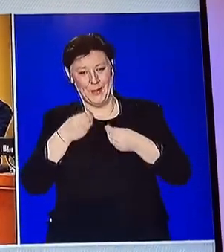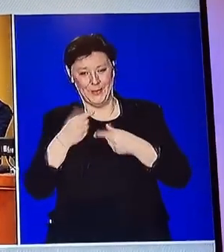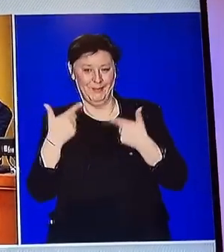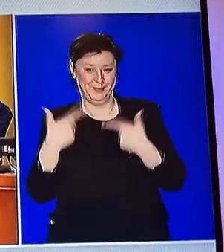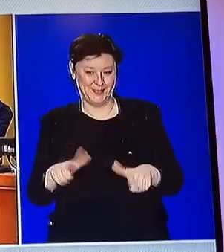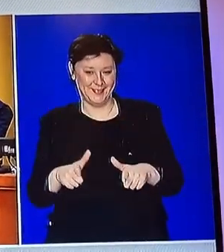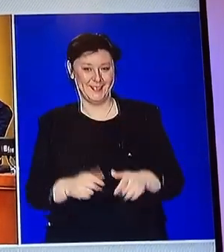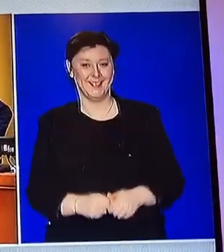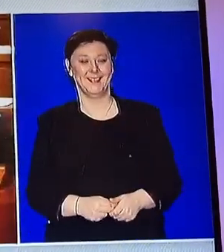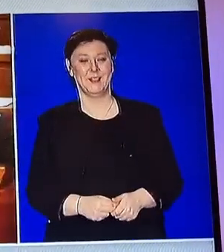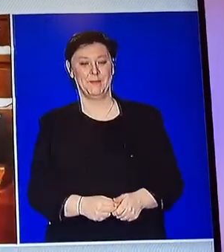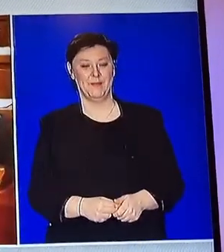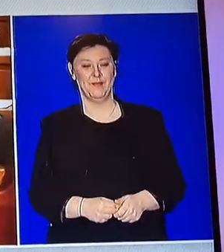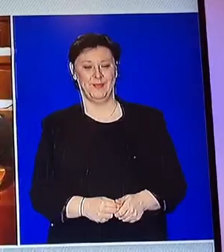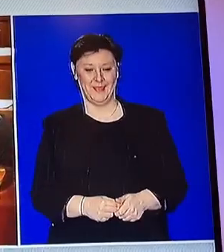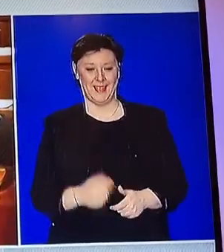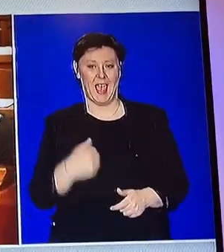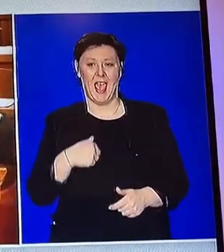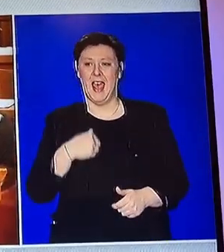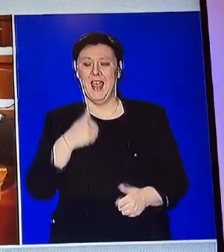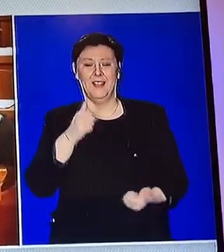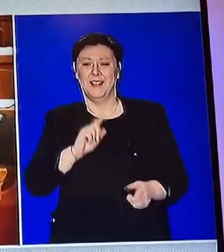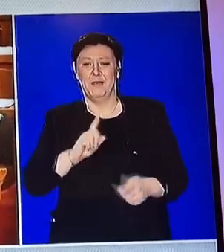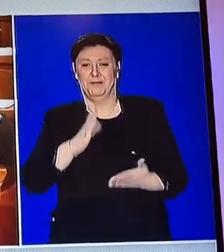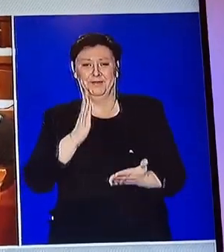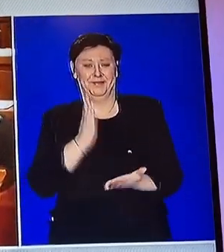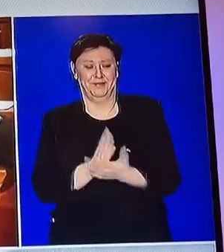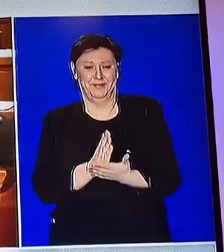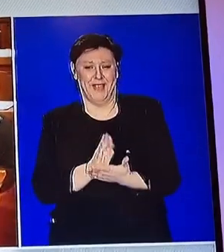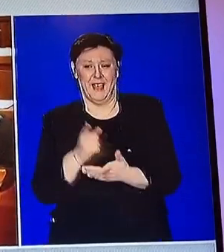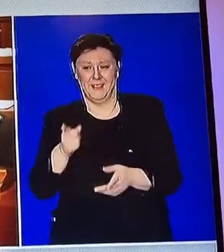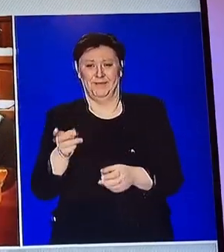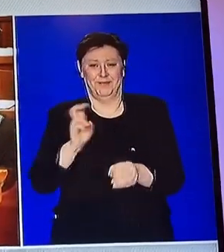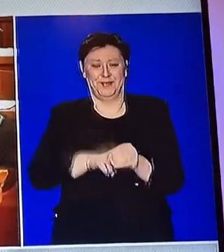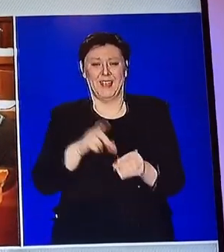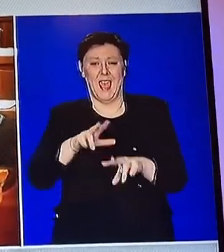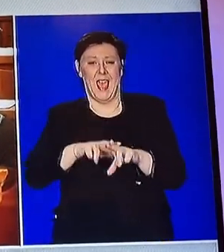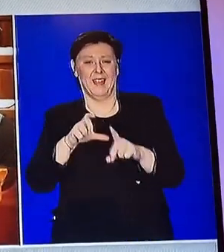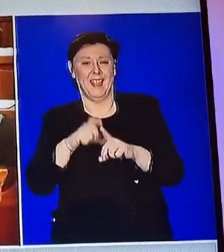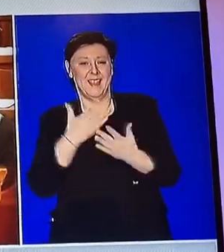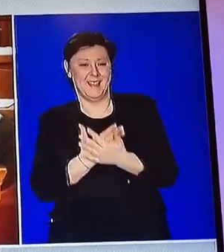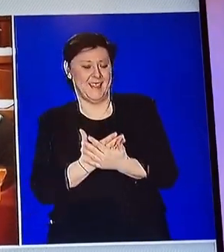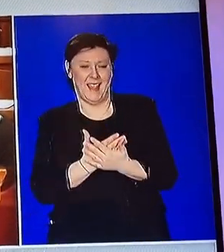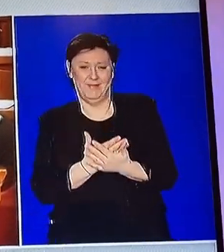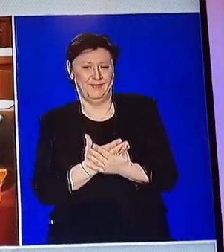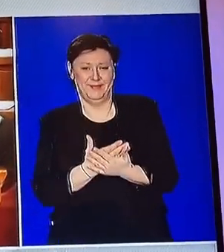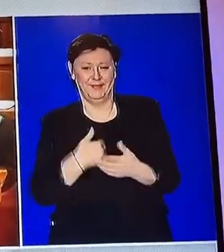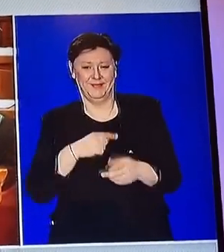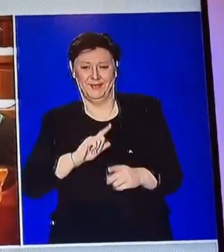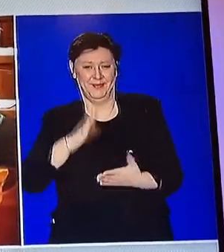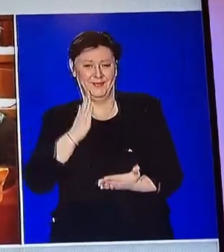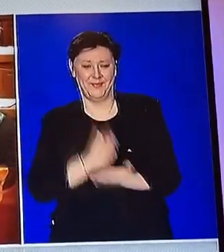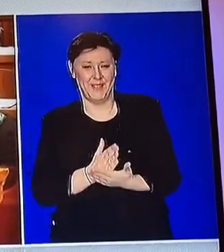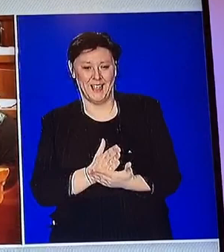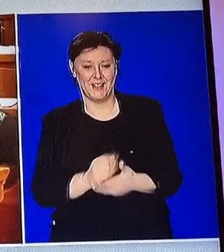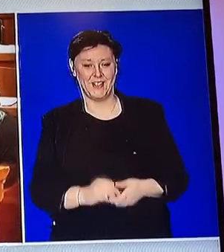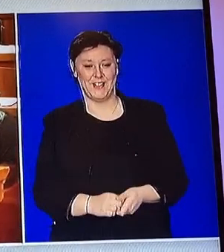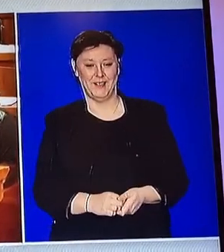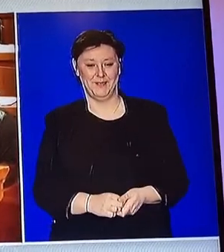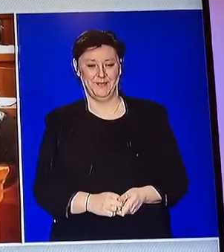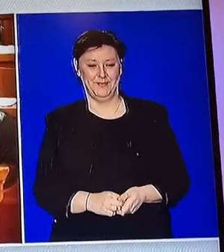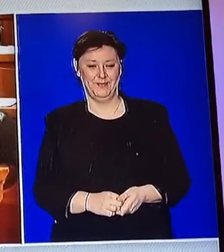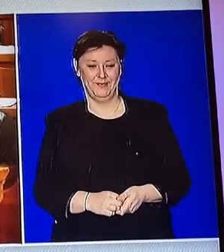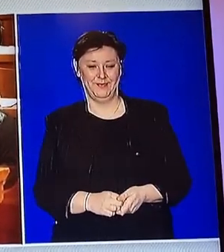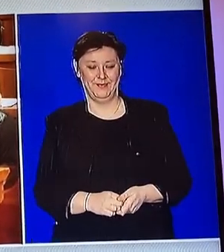Ali ja znam da vi znate da se ja nikako ne uklopam, ni u vaš klub, ni u vašu strahu, ni po jednom parametru. To bi bila tuga i za